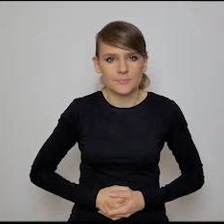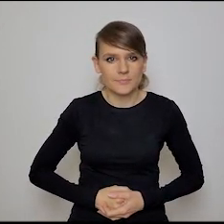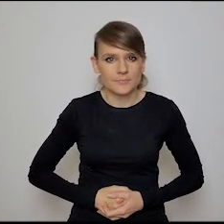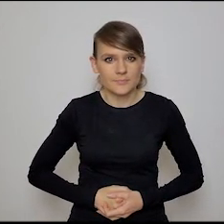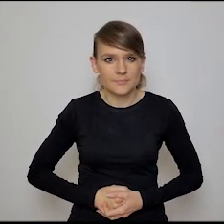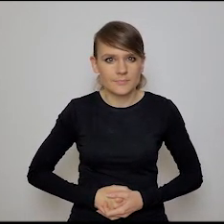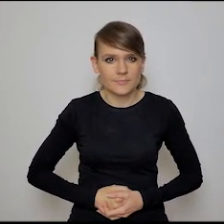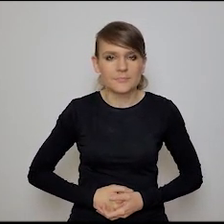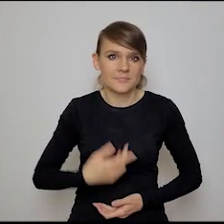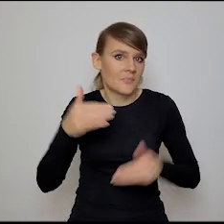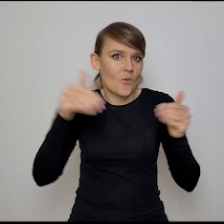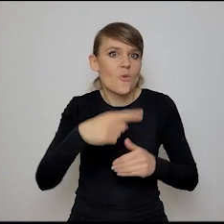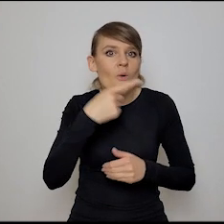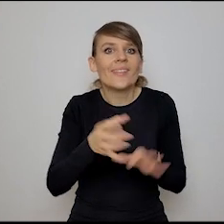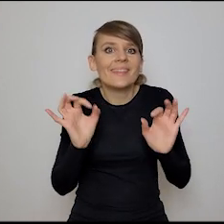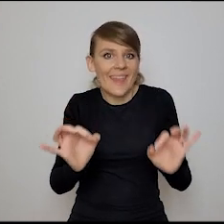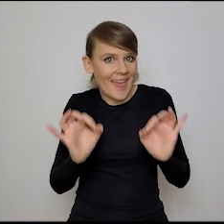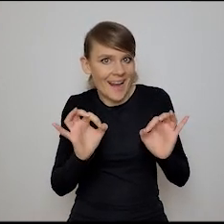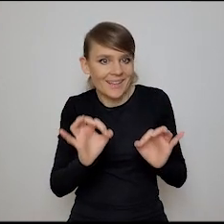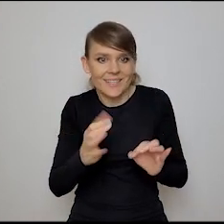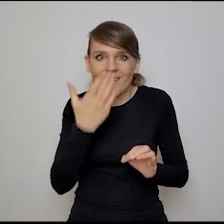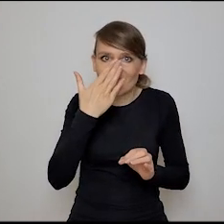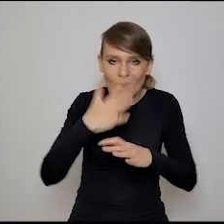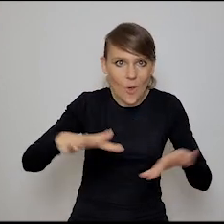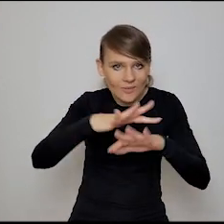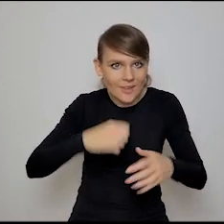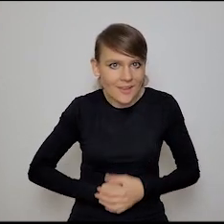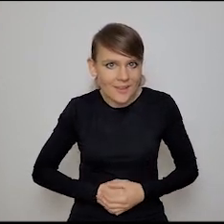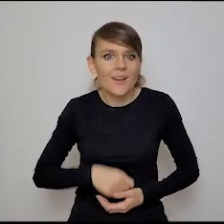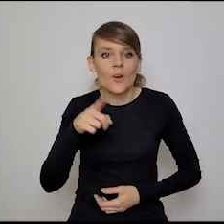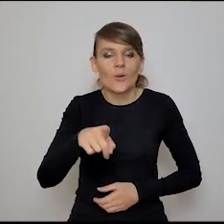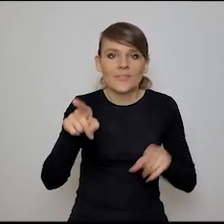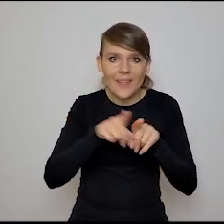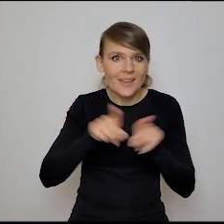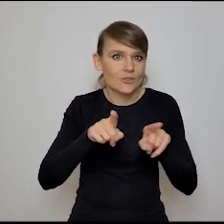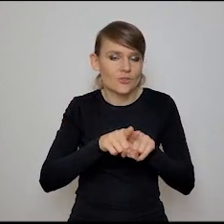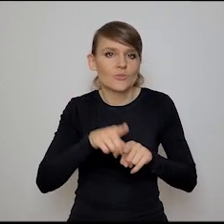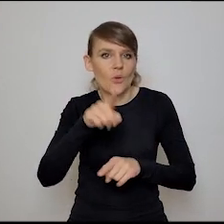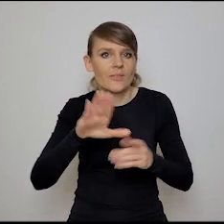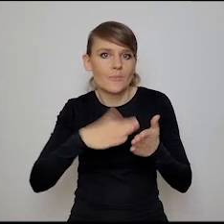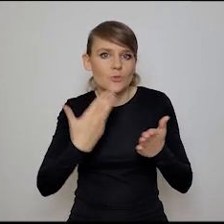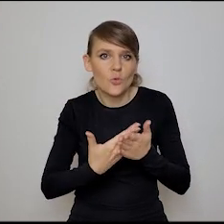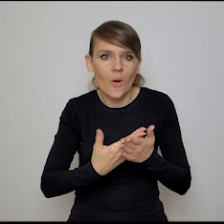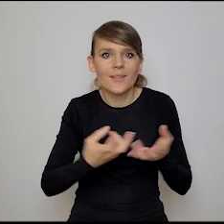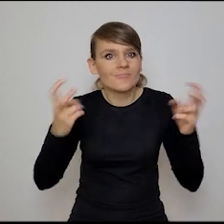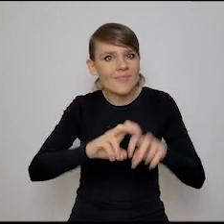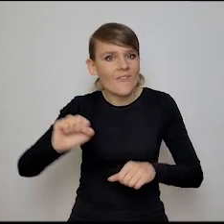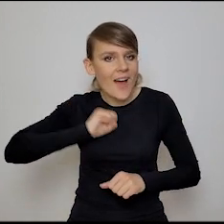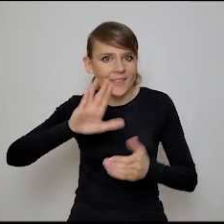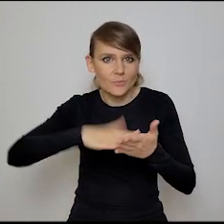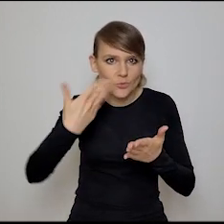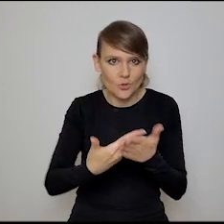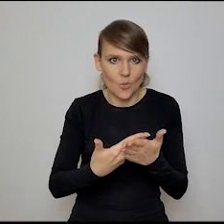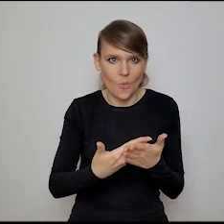Tak, czyli możemy powiedzieć, co się teraz... I to jest też super, na tej podstawie na przykład takich bardzo fajnych